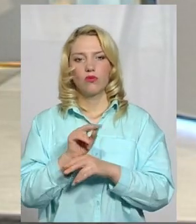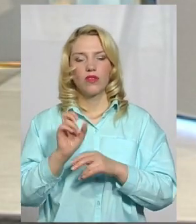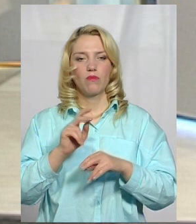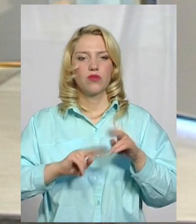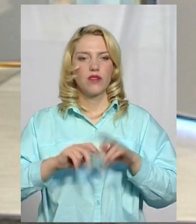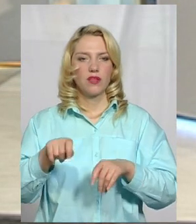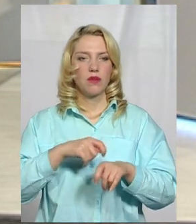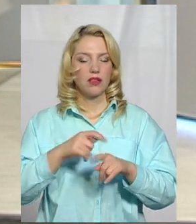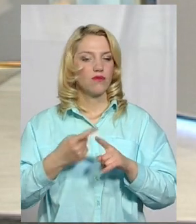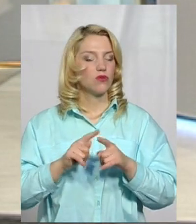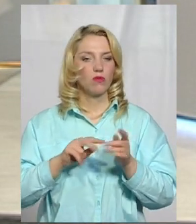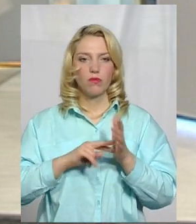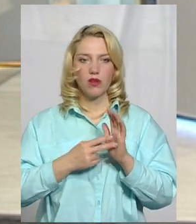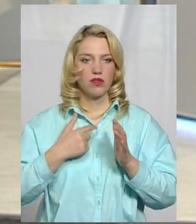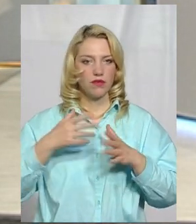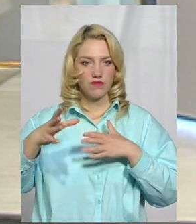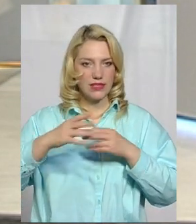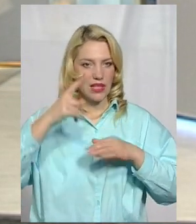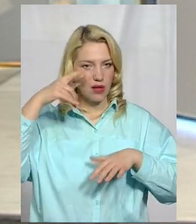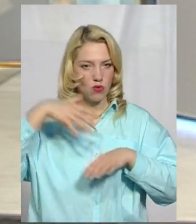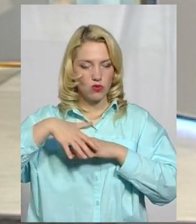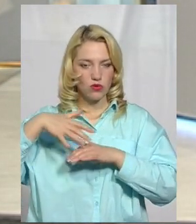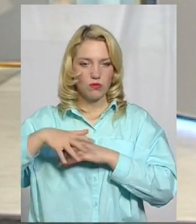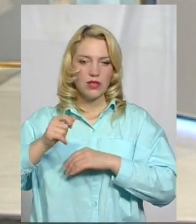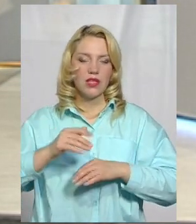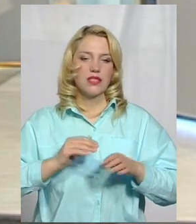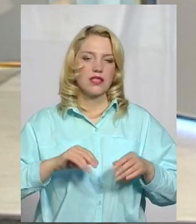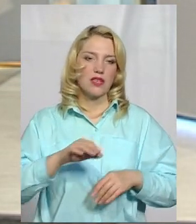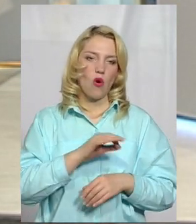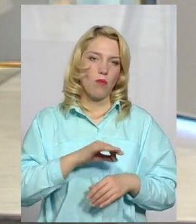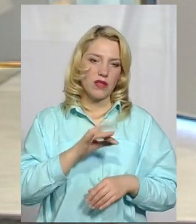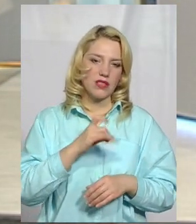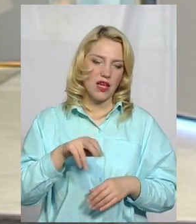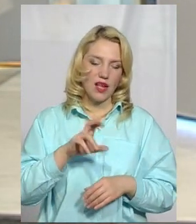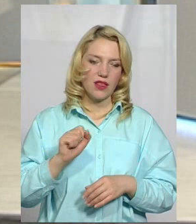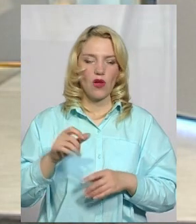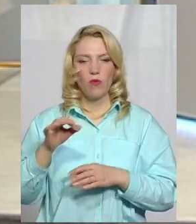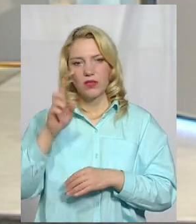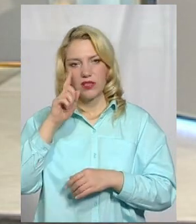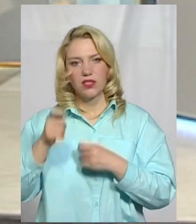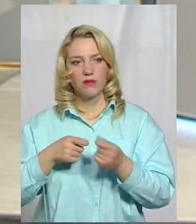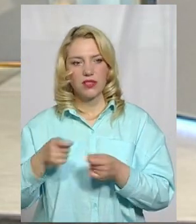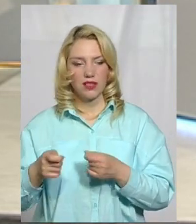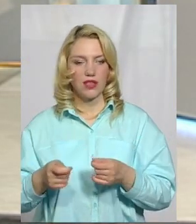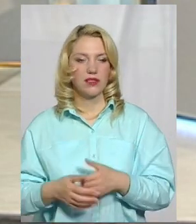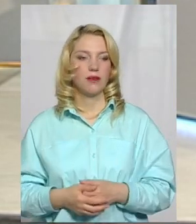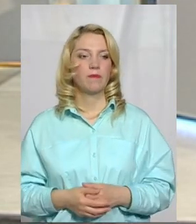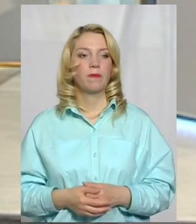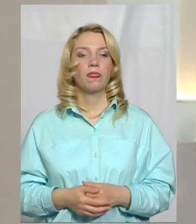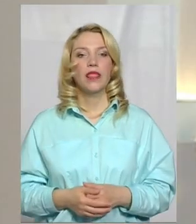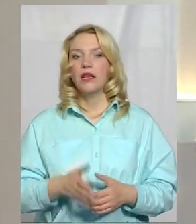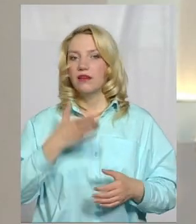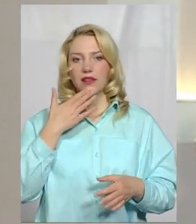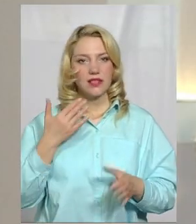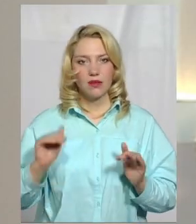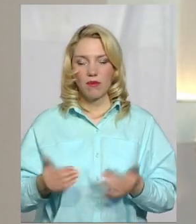матеріали. В цьому плані у нас є погне розуміння з обласною радою та з обласною державною адміністрацією. Не